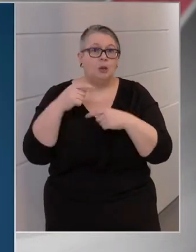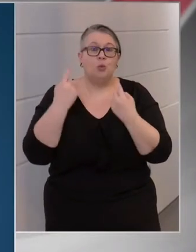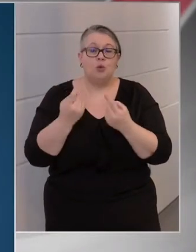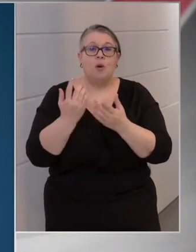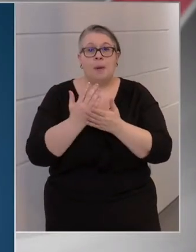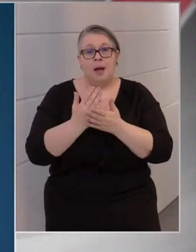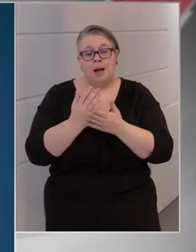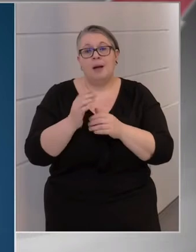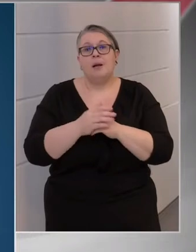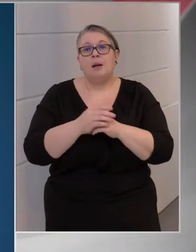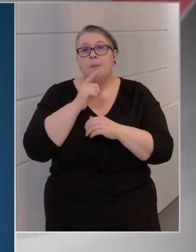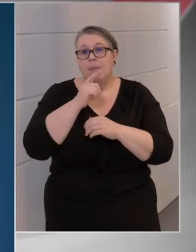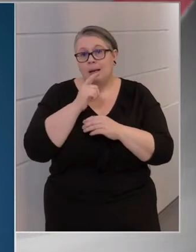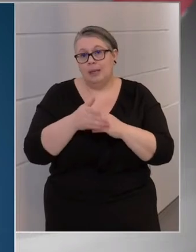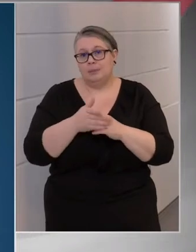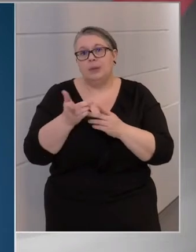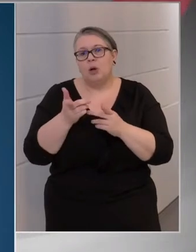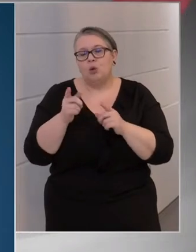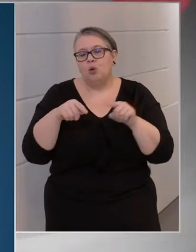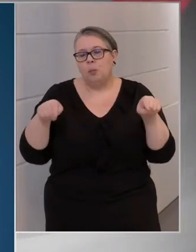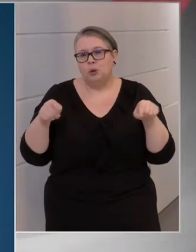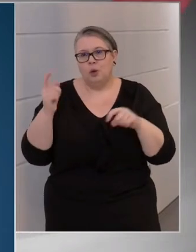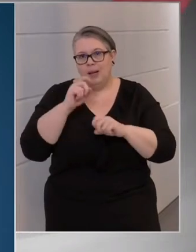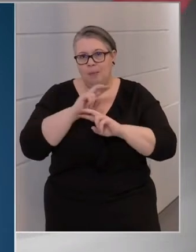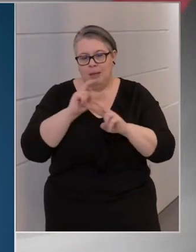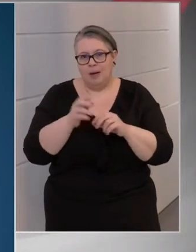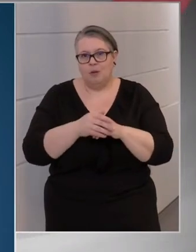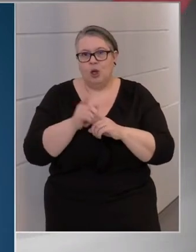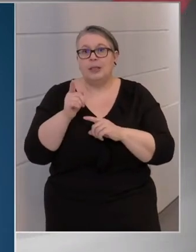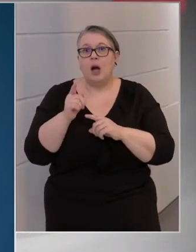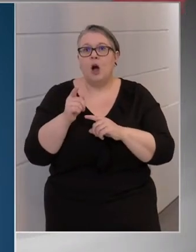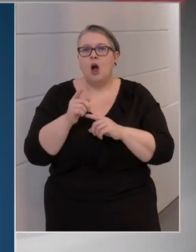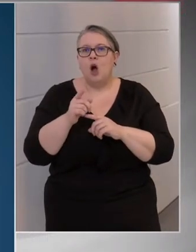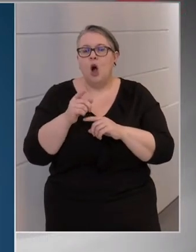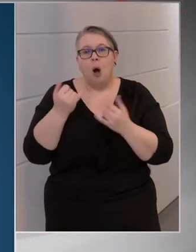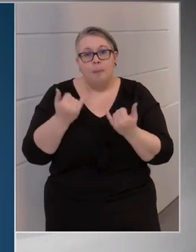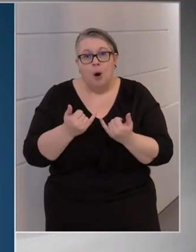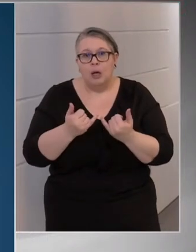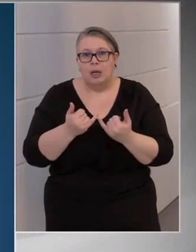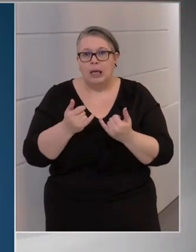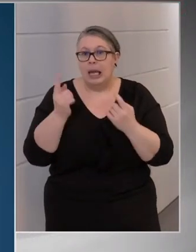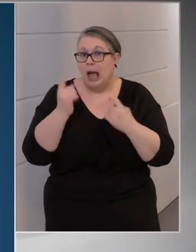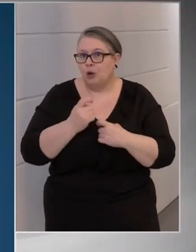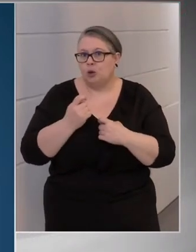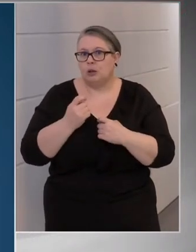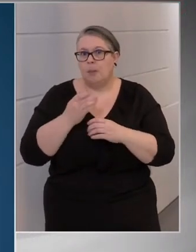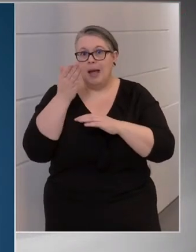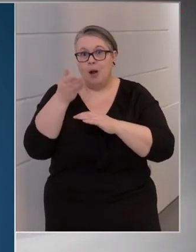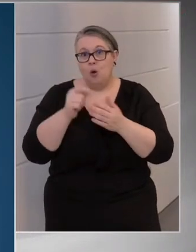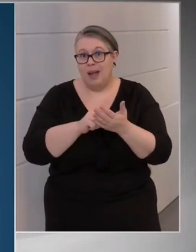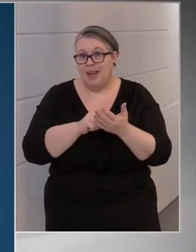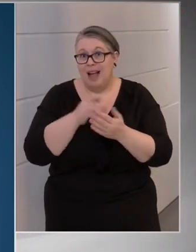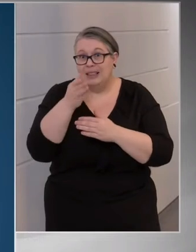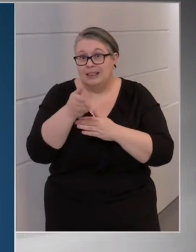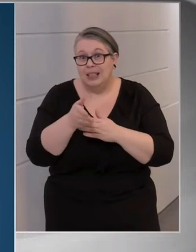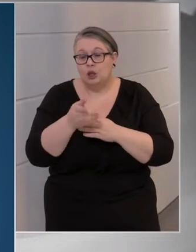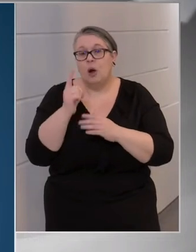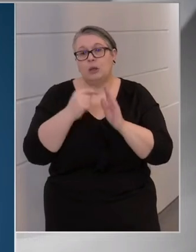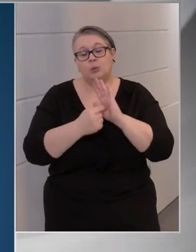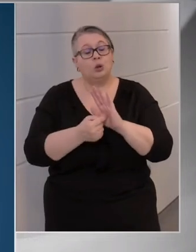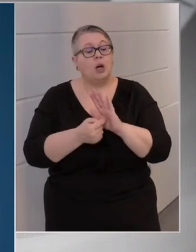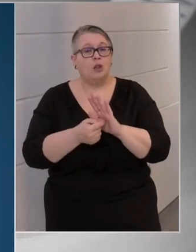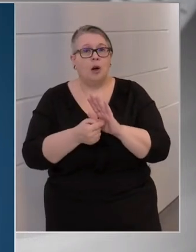következik be, erről megosztanak a vélemények, de a mai legpesszimistább előrejelzések is azt mutatják,